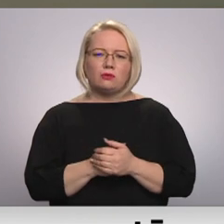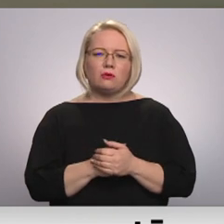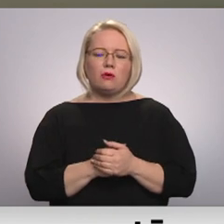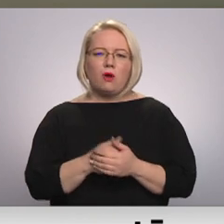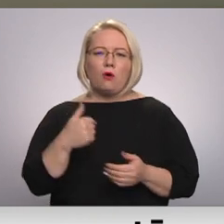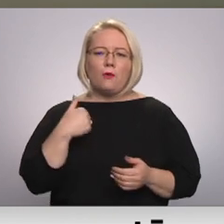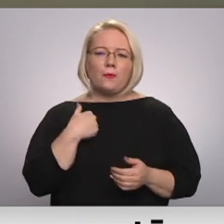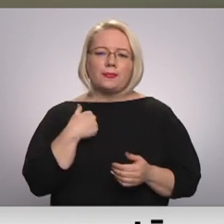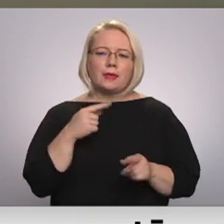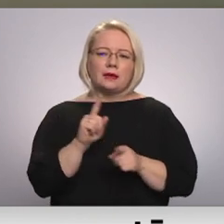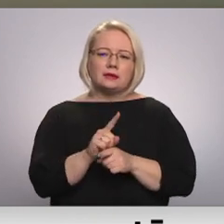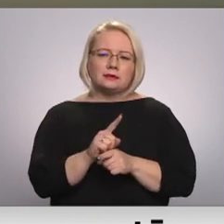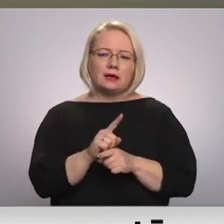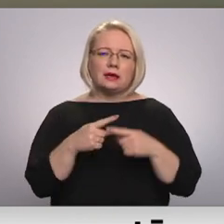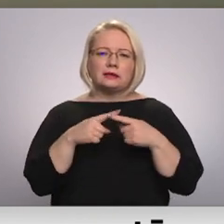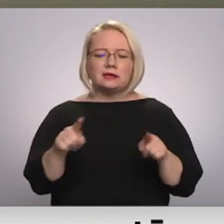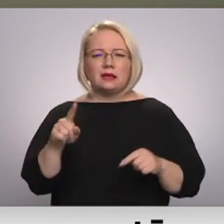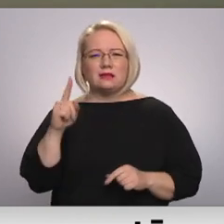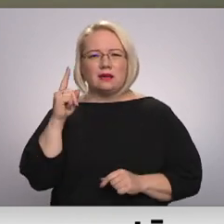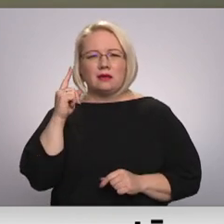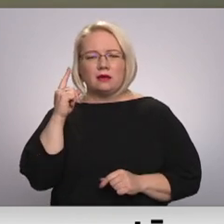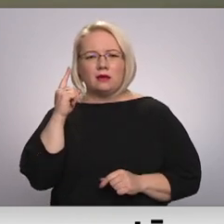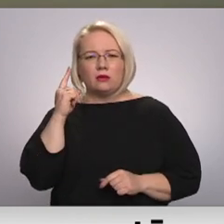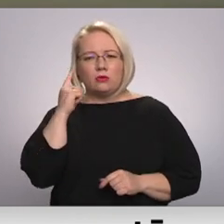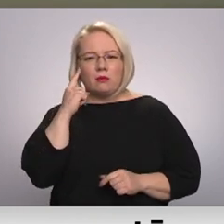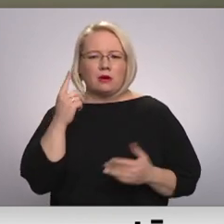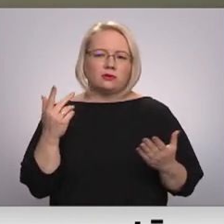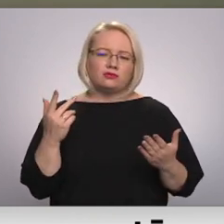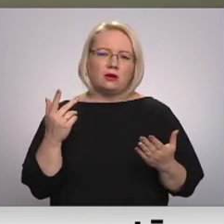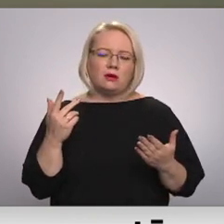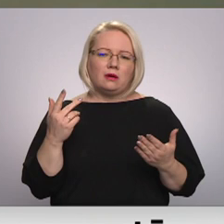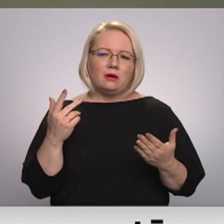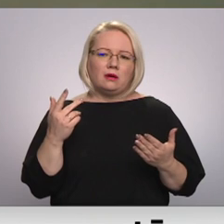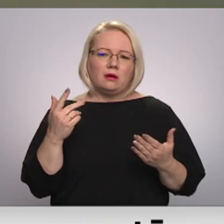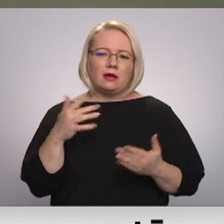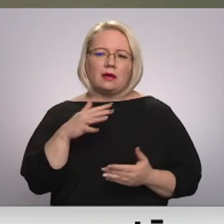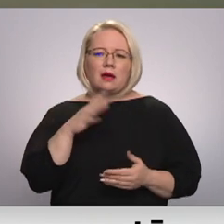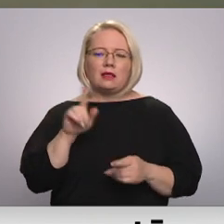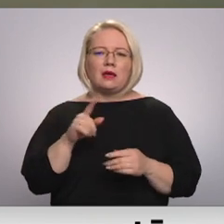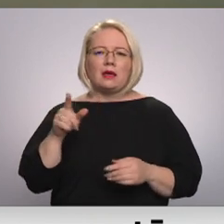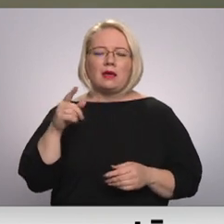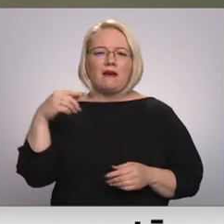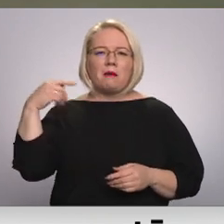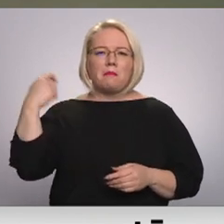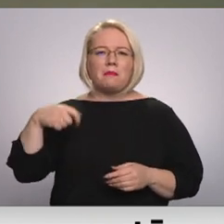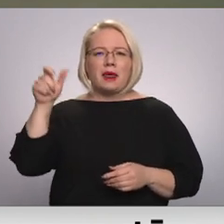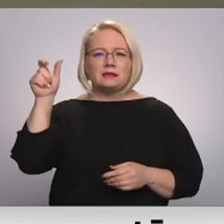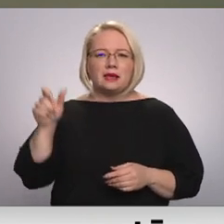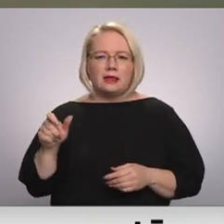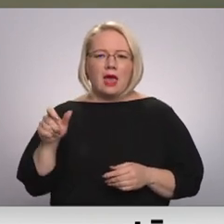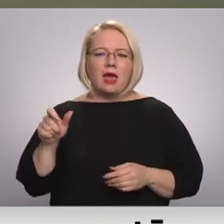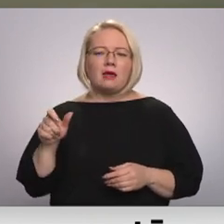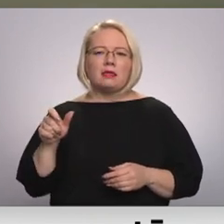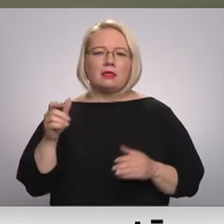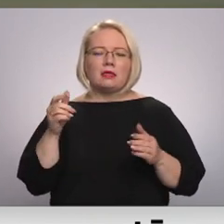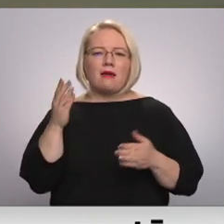arī daudzi citi bija domājuši, ka pēc kaut kādā daudzi prezidenti vienkārši noņemtu savu